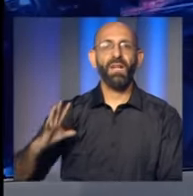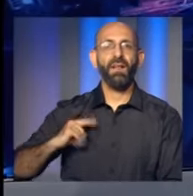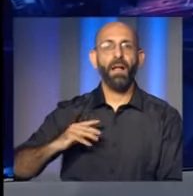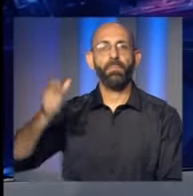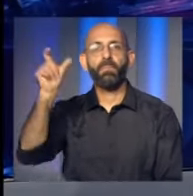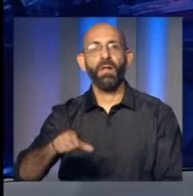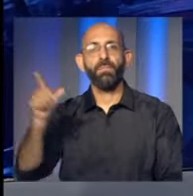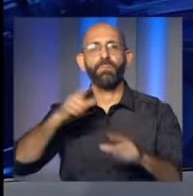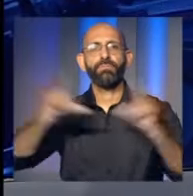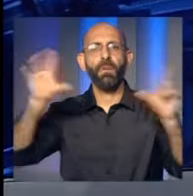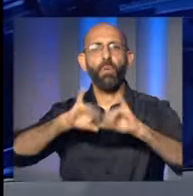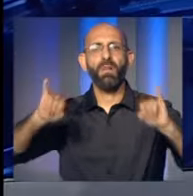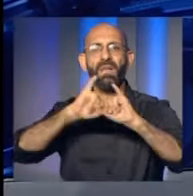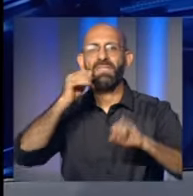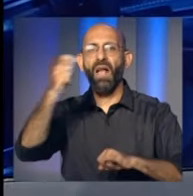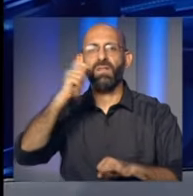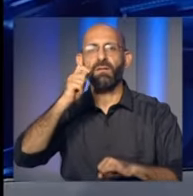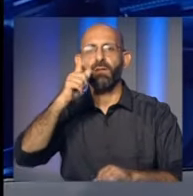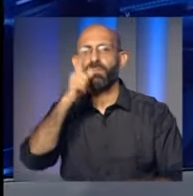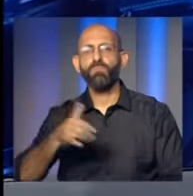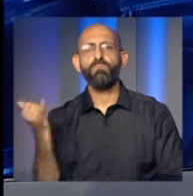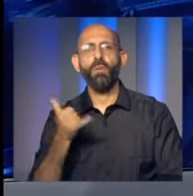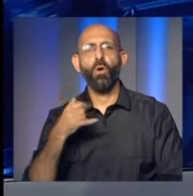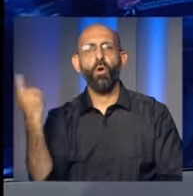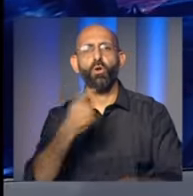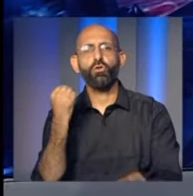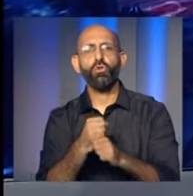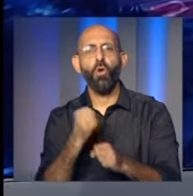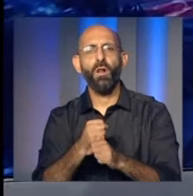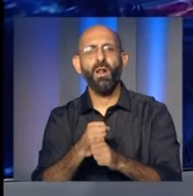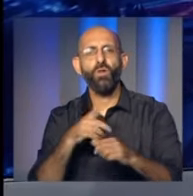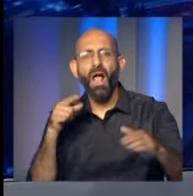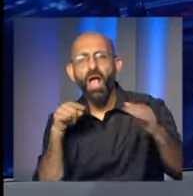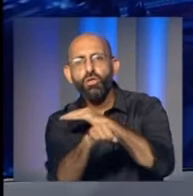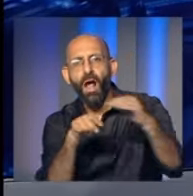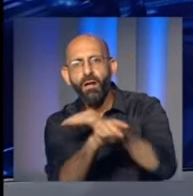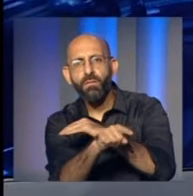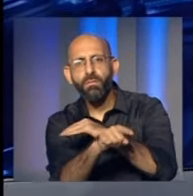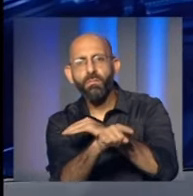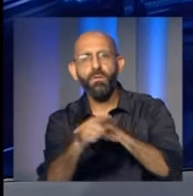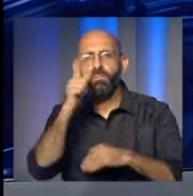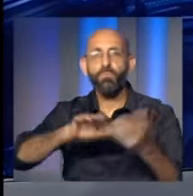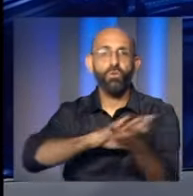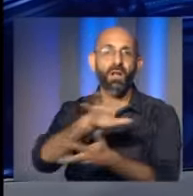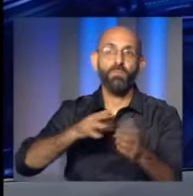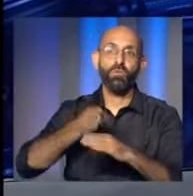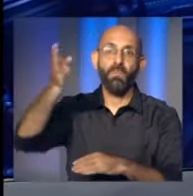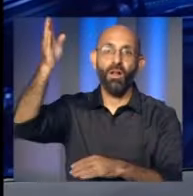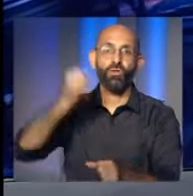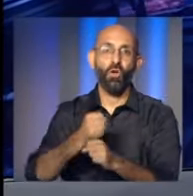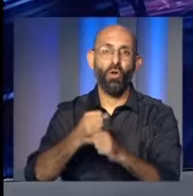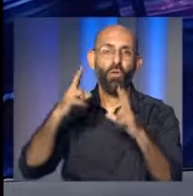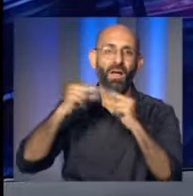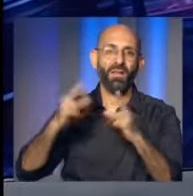النائبة دكتورة حليمة قعكور خلال مؤتمر صحفي لحزب لانا حول إدارة ملف الهجرة واللجوء في لبنان